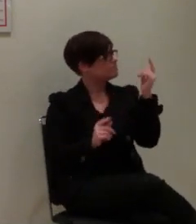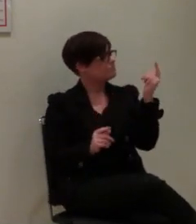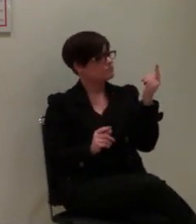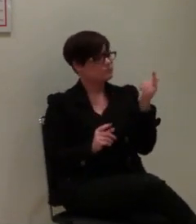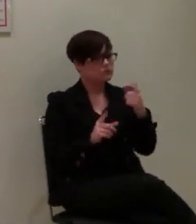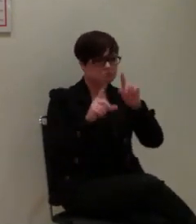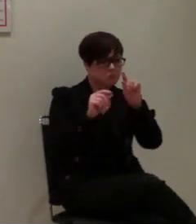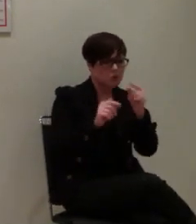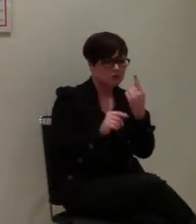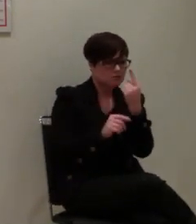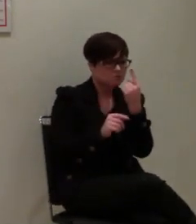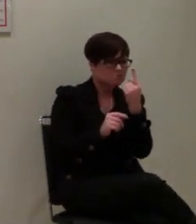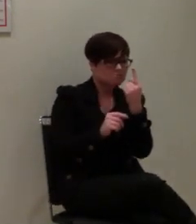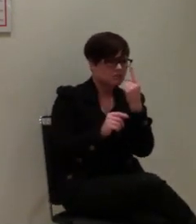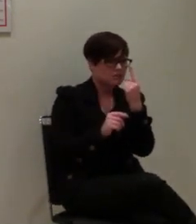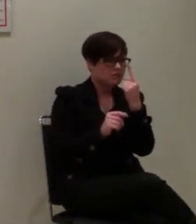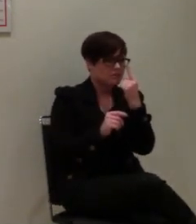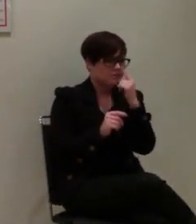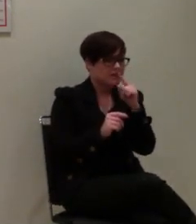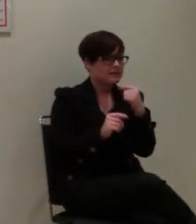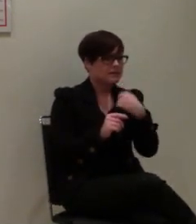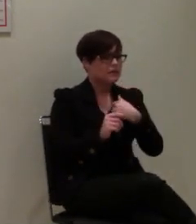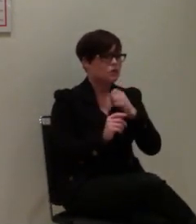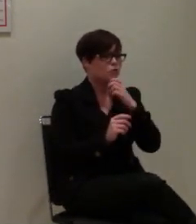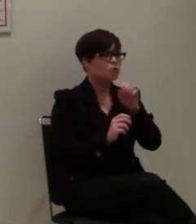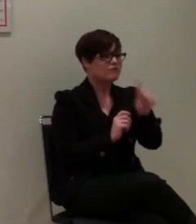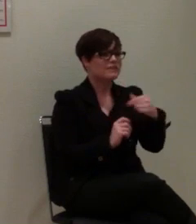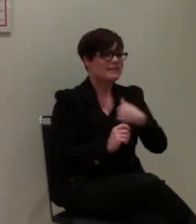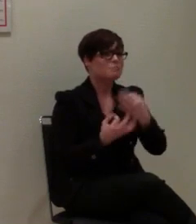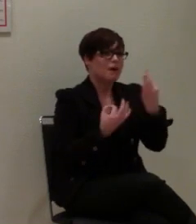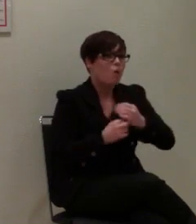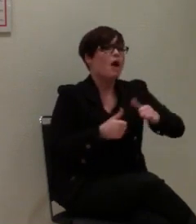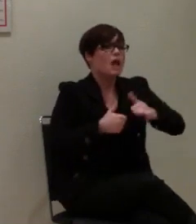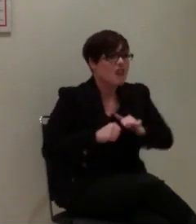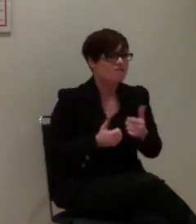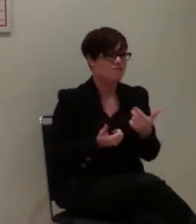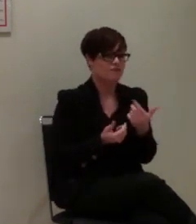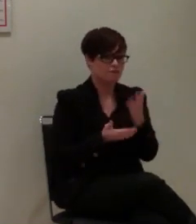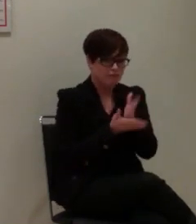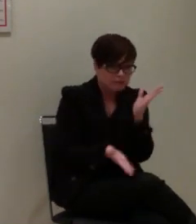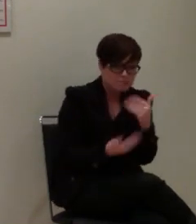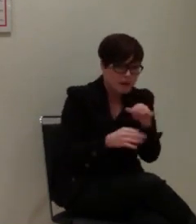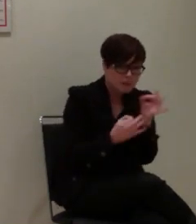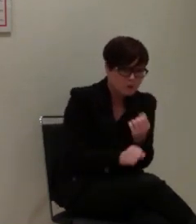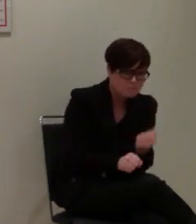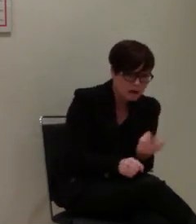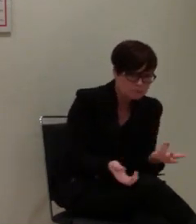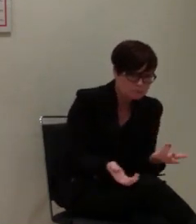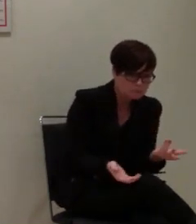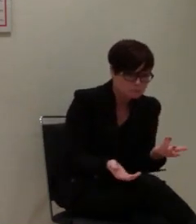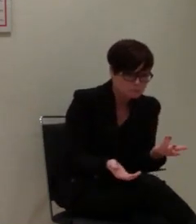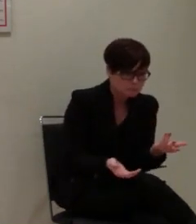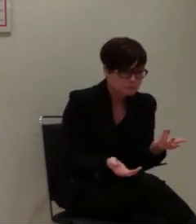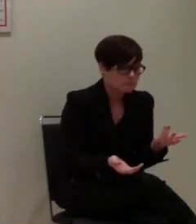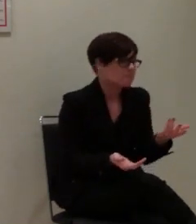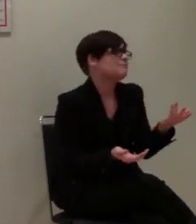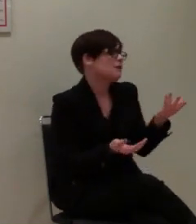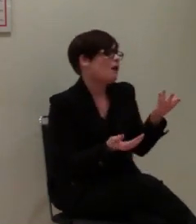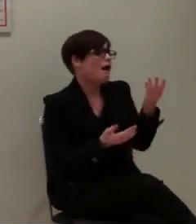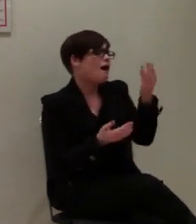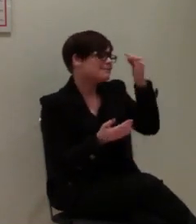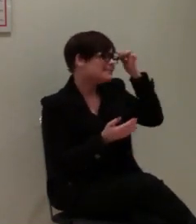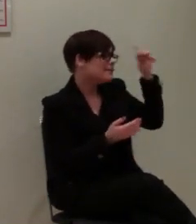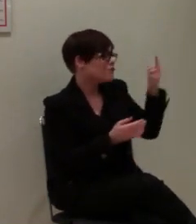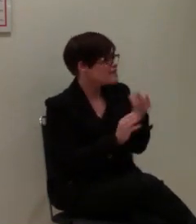Das heißt, ich muss nur schreiben, wenn ich jetzt den Notruf absetze, ich brauche Hilfe und das war es? Es wäre durchaus